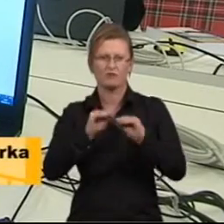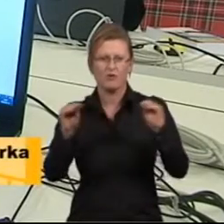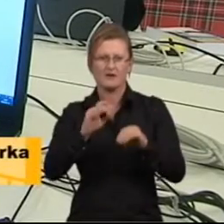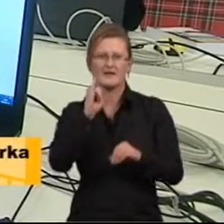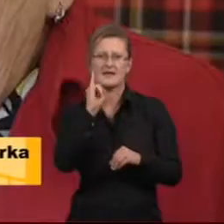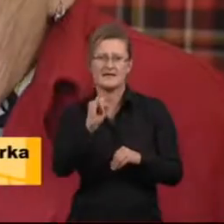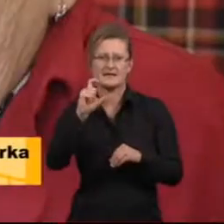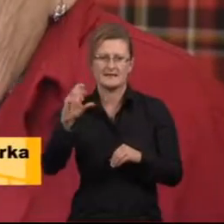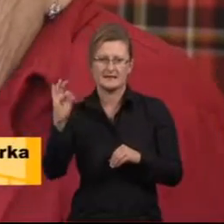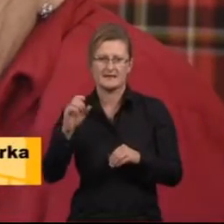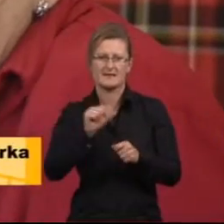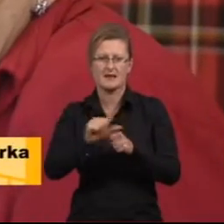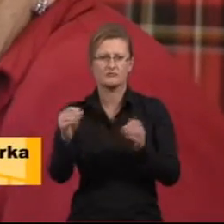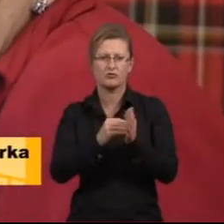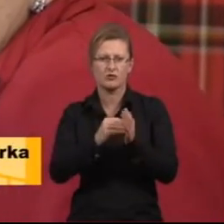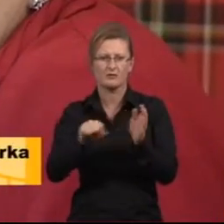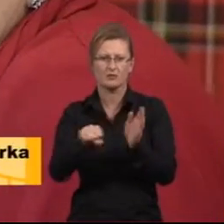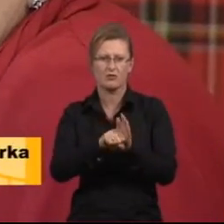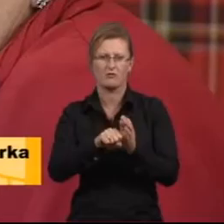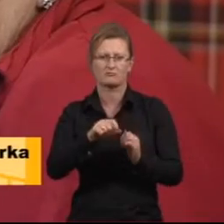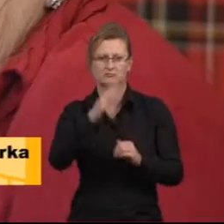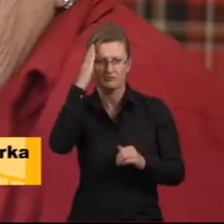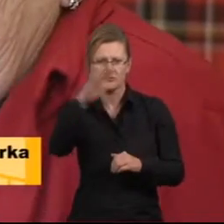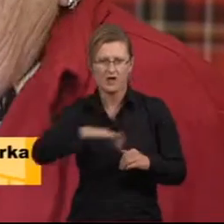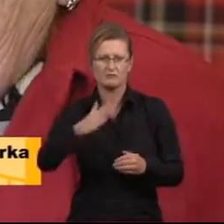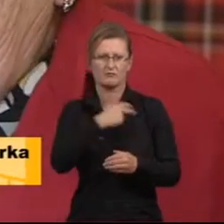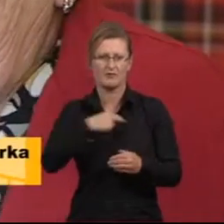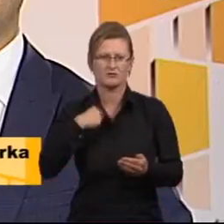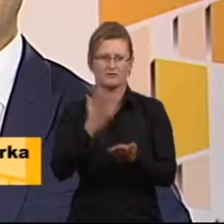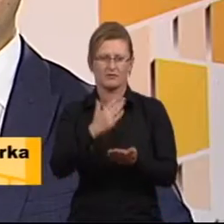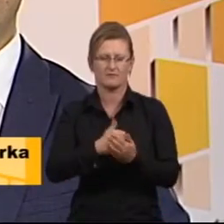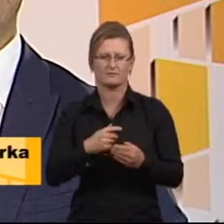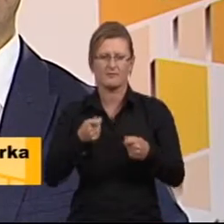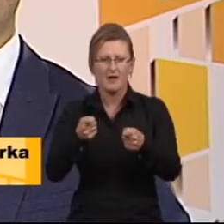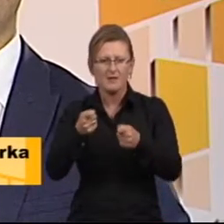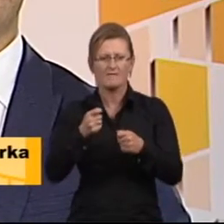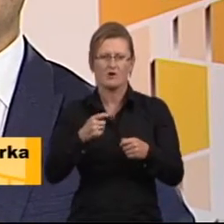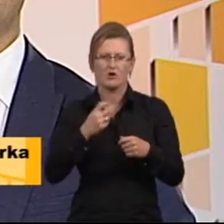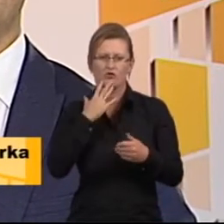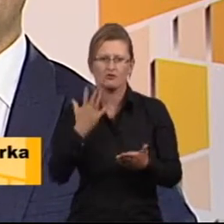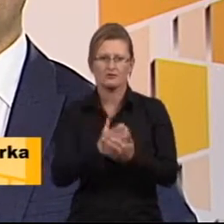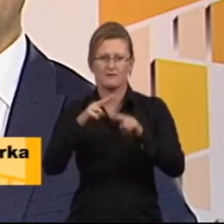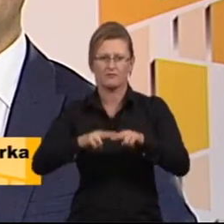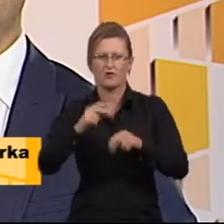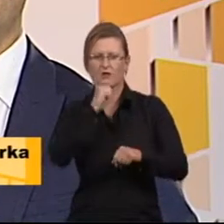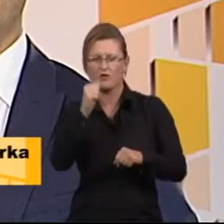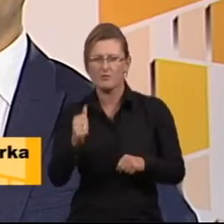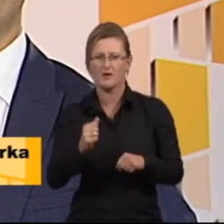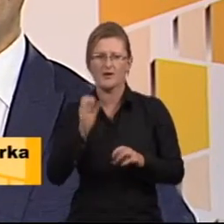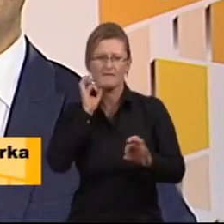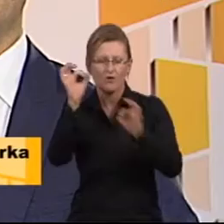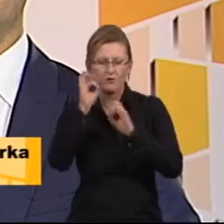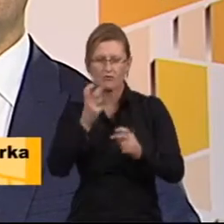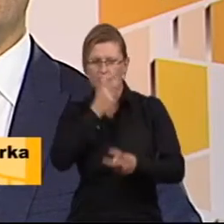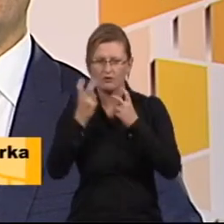tego typu szkolenia ICT są potrzebne dla mieszkańców naszego województwa. Zachęcam do korzystania z funduszy europejskich, a